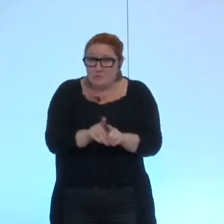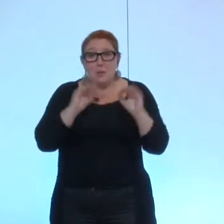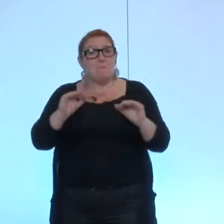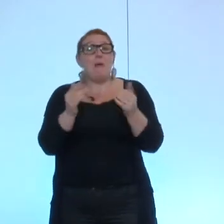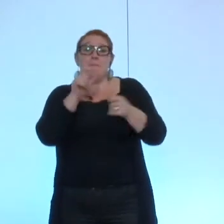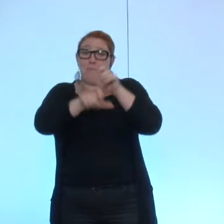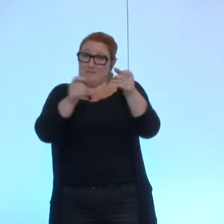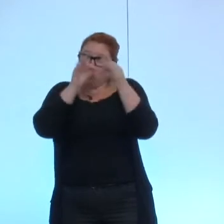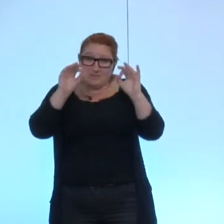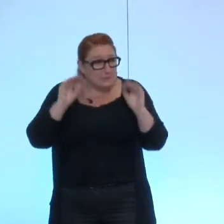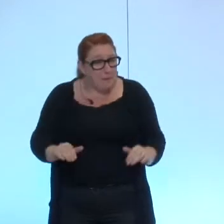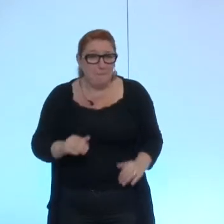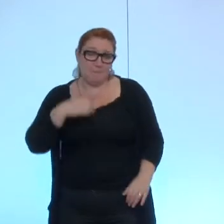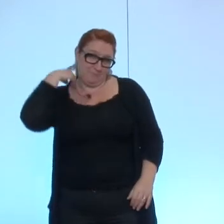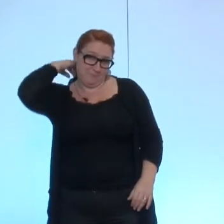même s'il y a 10 personnes